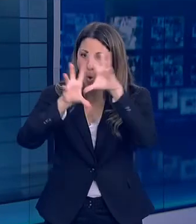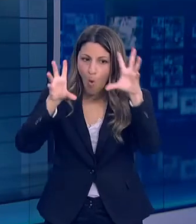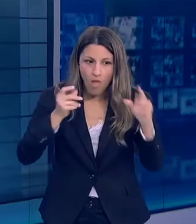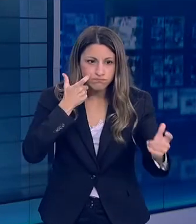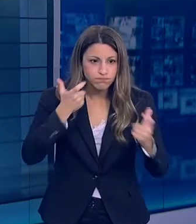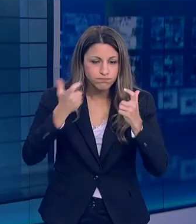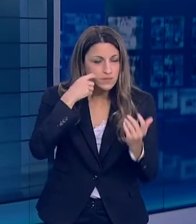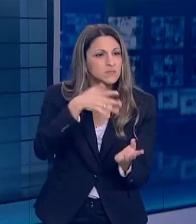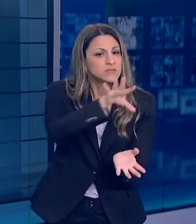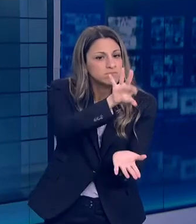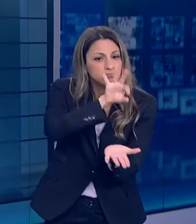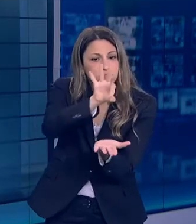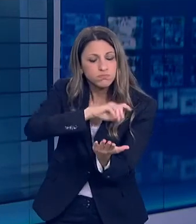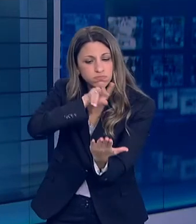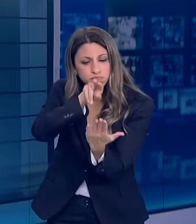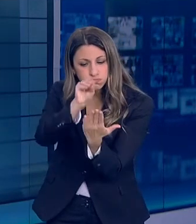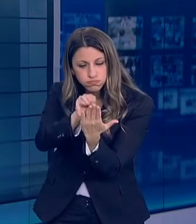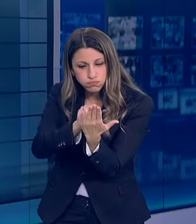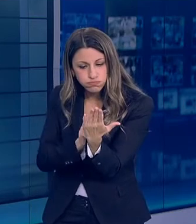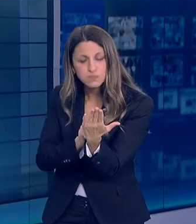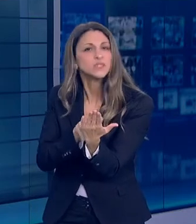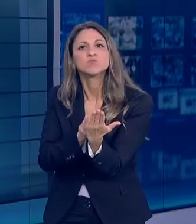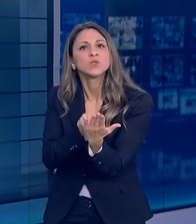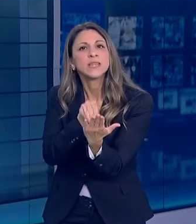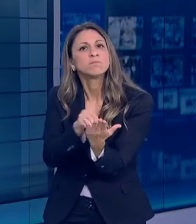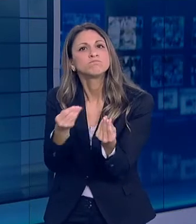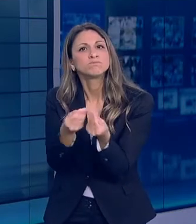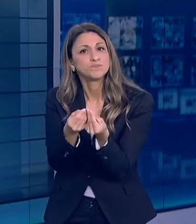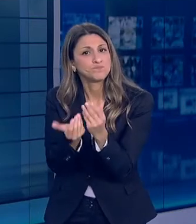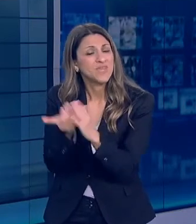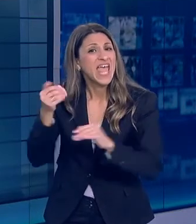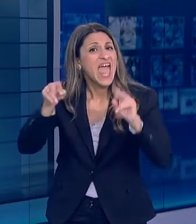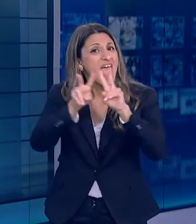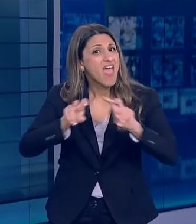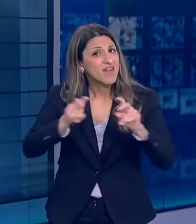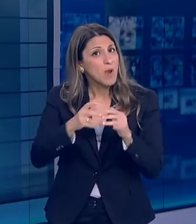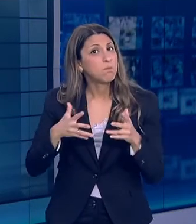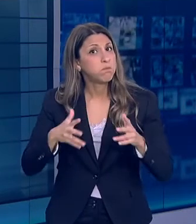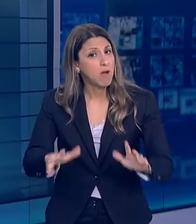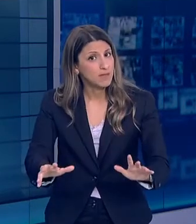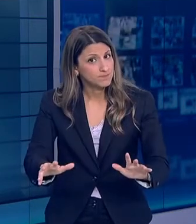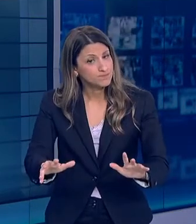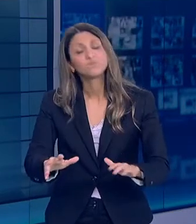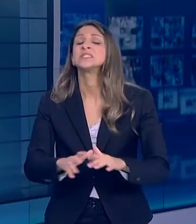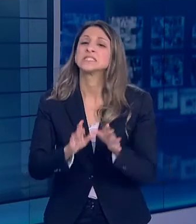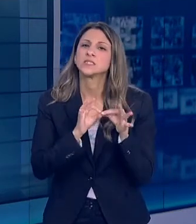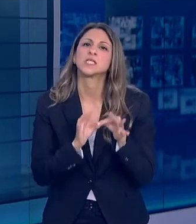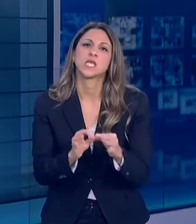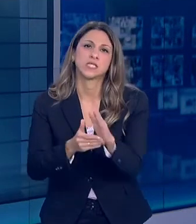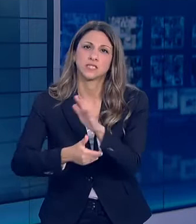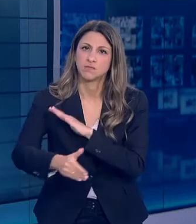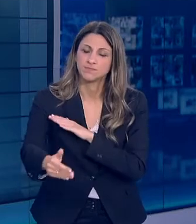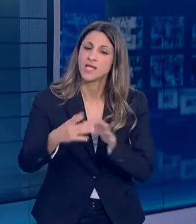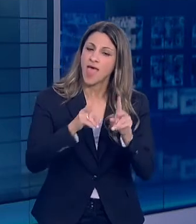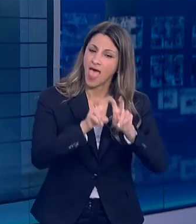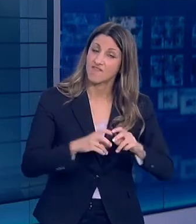χρήσης φαρμάκων στην πατρίδα μας Σημαντική έρευνα πραγματοποιήθηκε και συνεχίζει να πραγματοποιείται στην πάλη απέναντι στον ιό Έρευνα